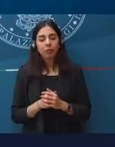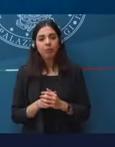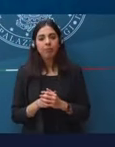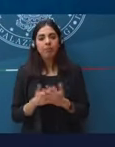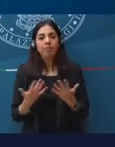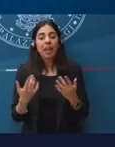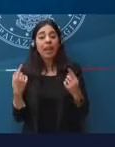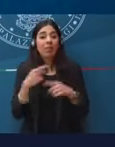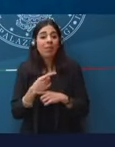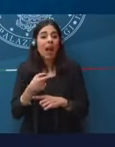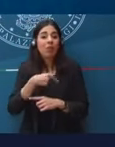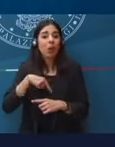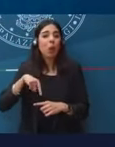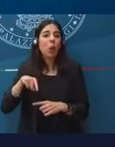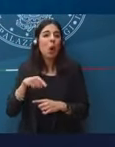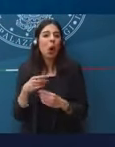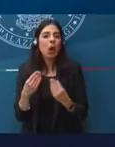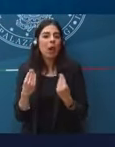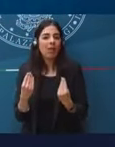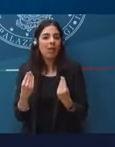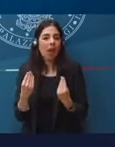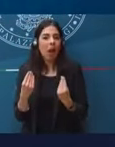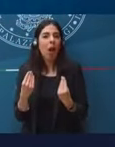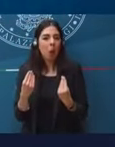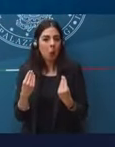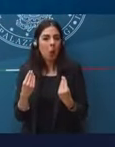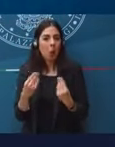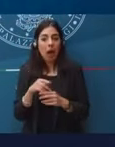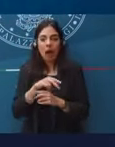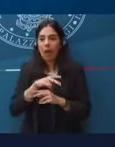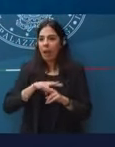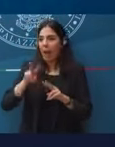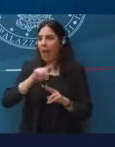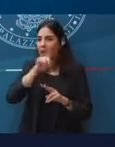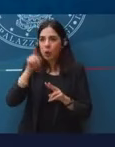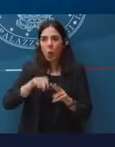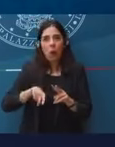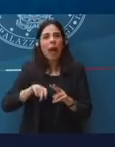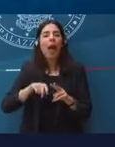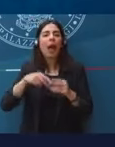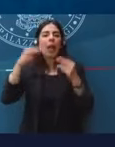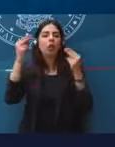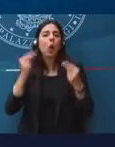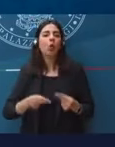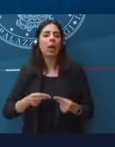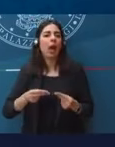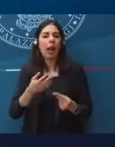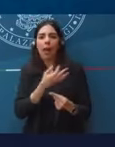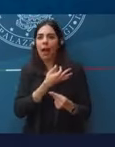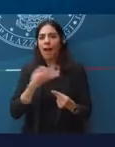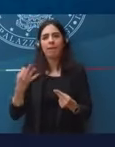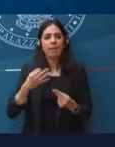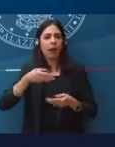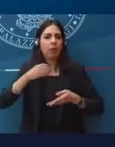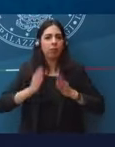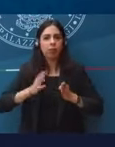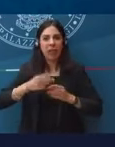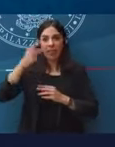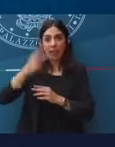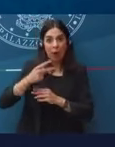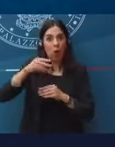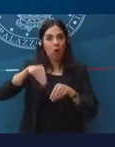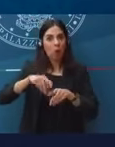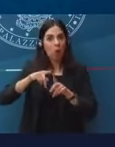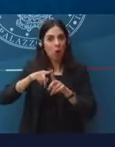Invece noi andiamo forte a livello nazionale. Ma le regioni sono molto difformi. Per cui passiamo